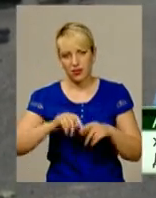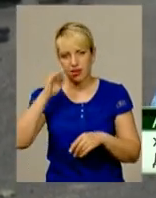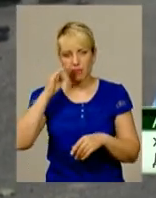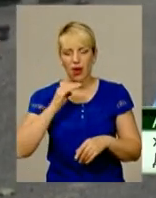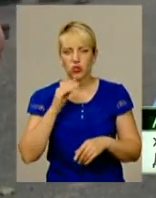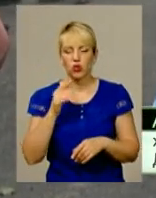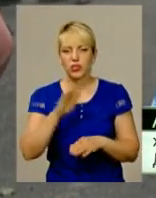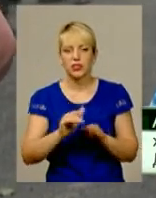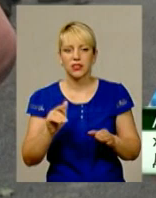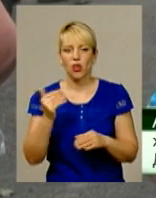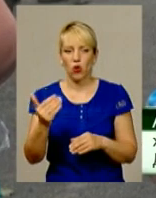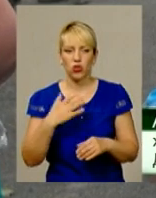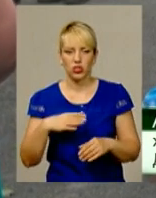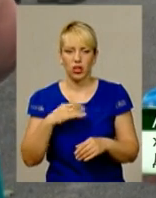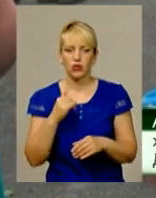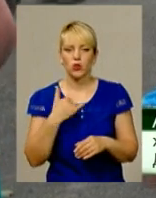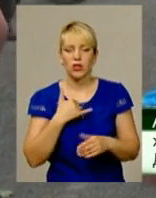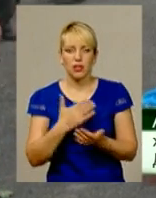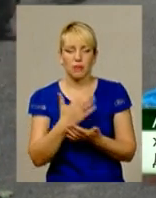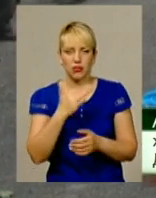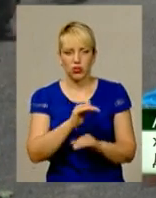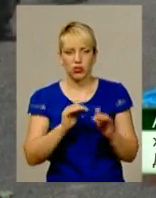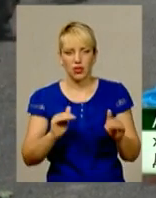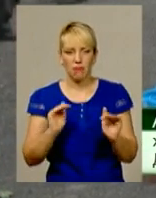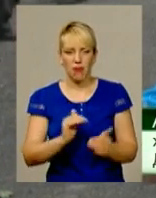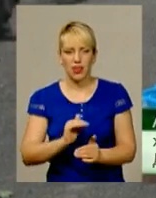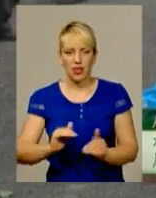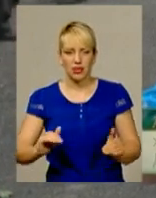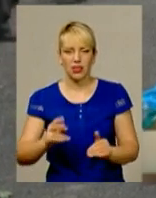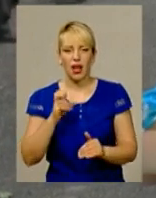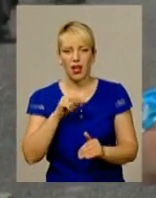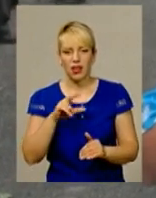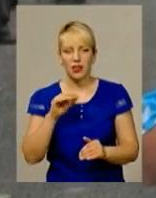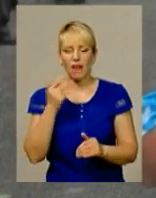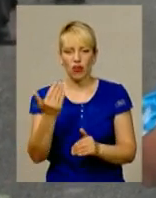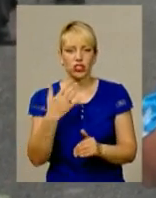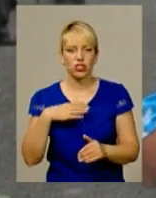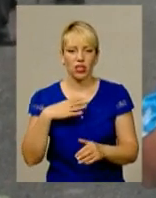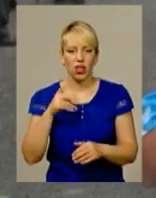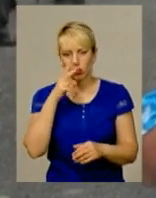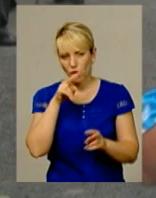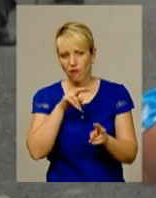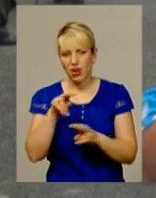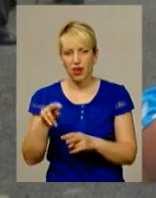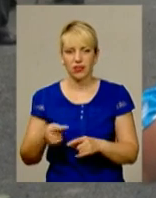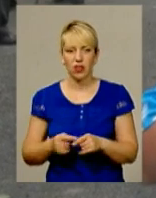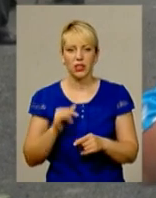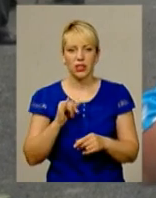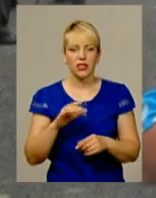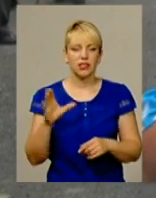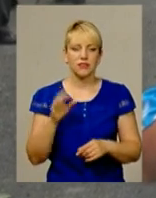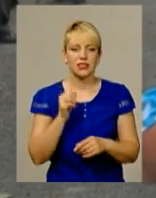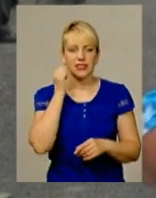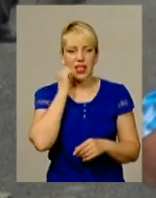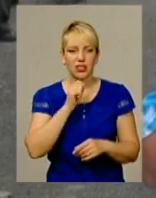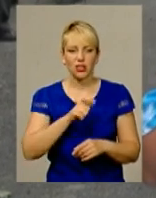Діти його чекають, хоч там і нема дітей, там все п'ятеро діточок маленьких. Вони його чекають, виглядають. І всі, і ті